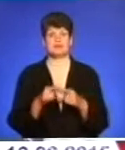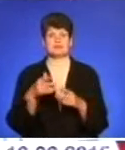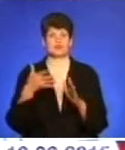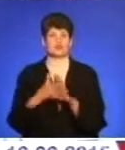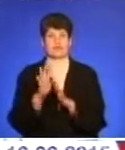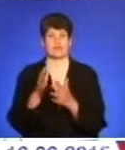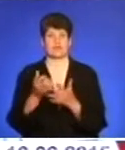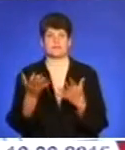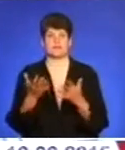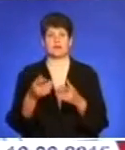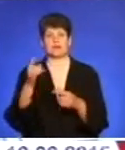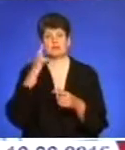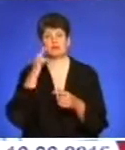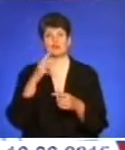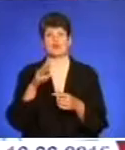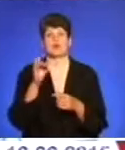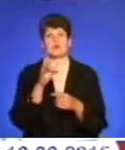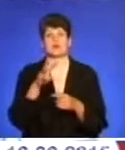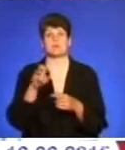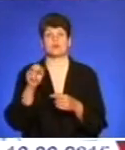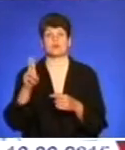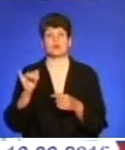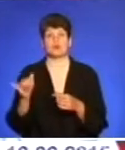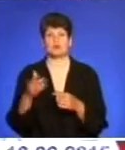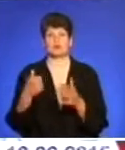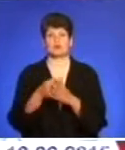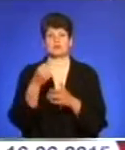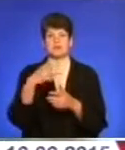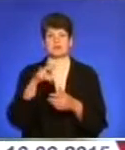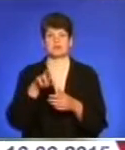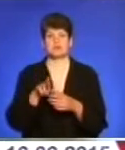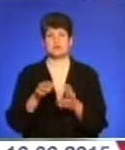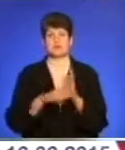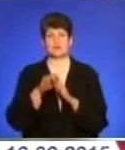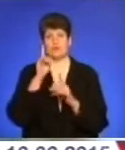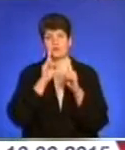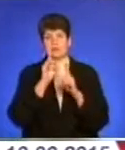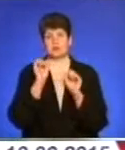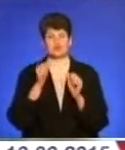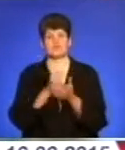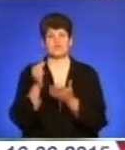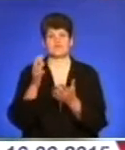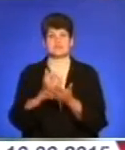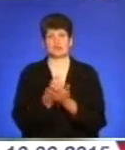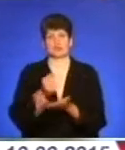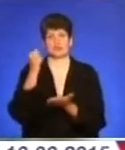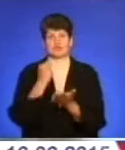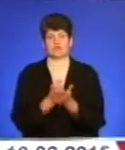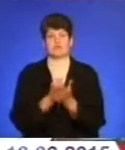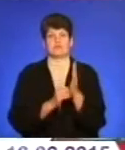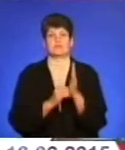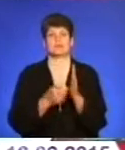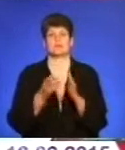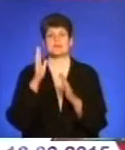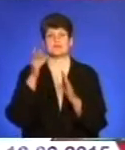знаходить. На думку Романа Мацелюха, до 15 липня Верховна Рада може не встигнути схвалити перспективний план, запропонований нашим краєм.